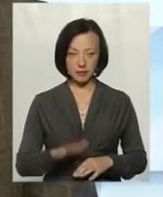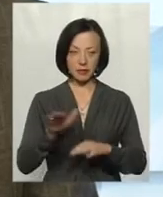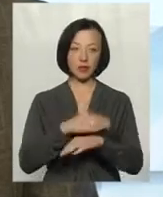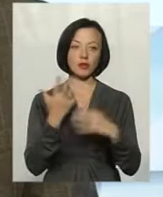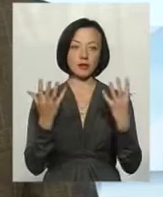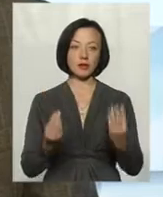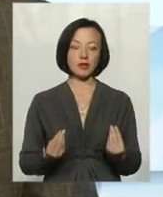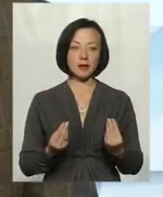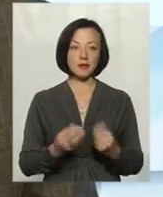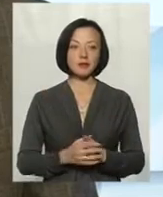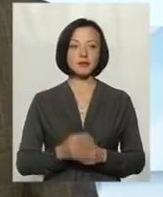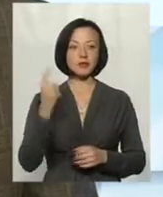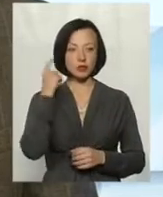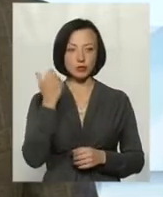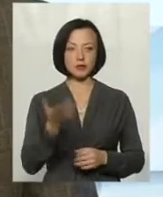Доброго здоров'я, ми вас чуємо.